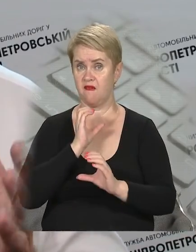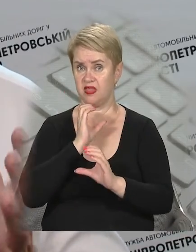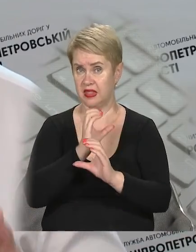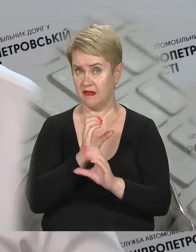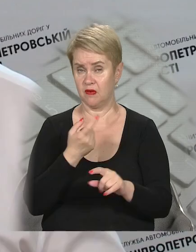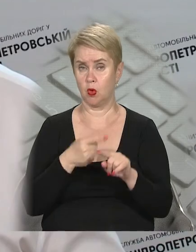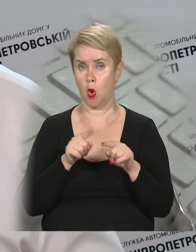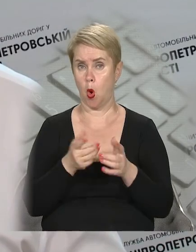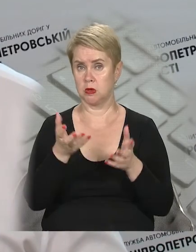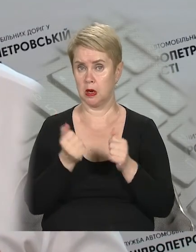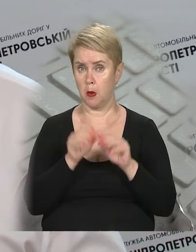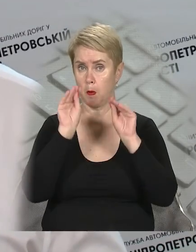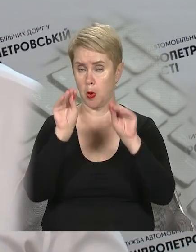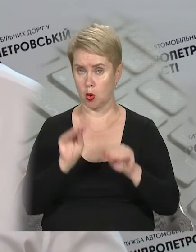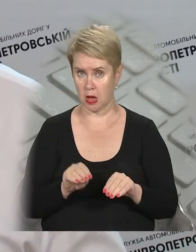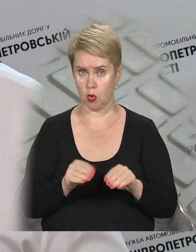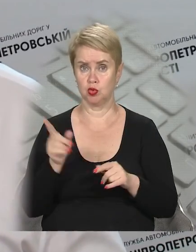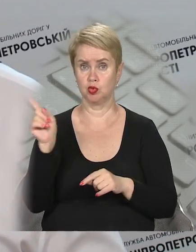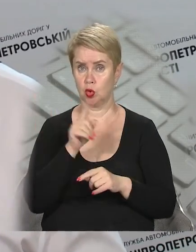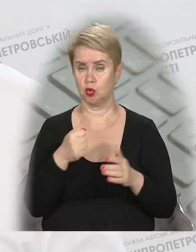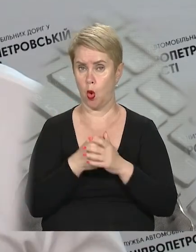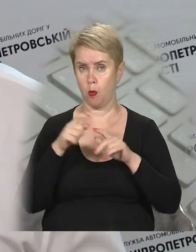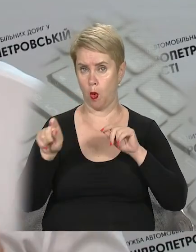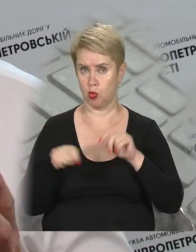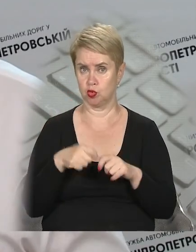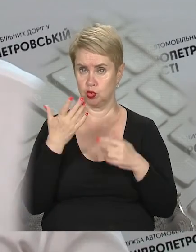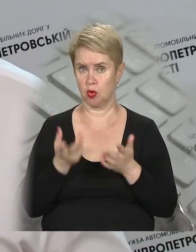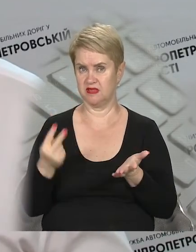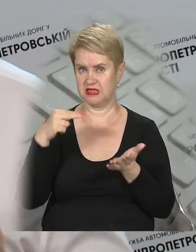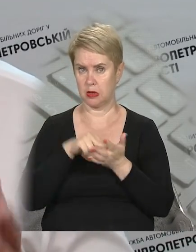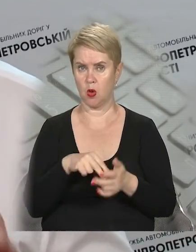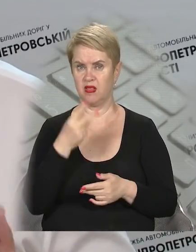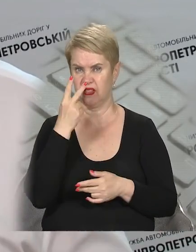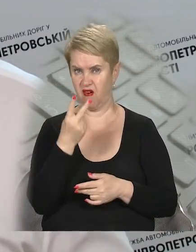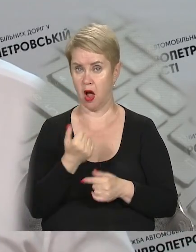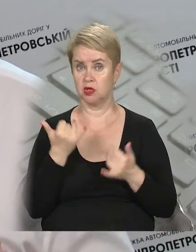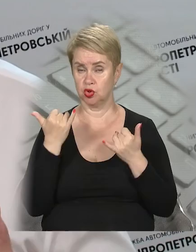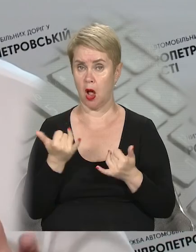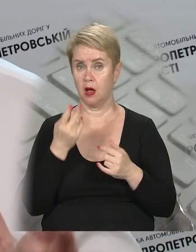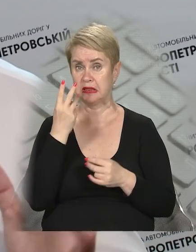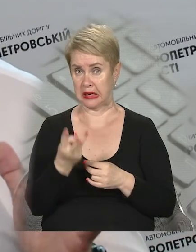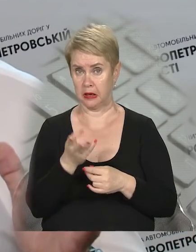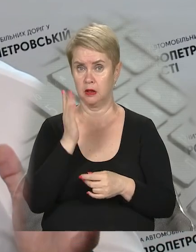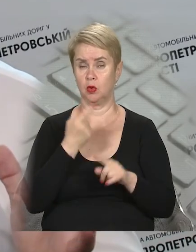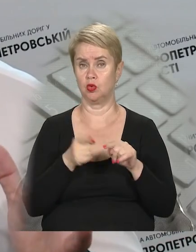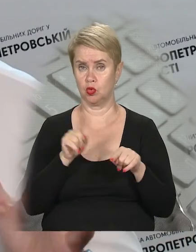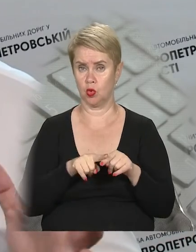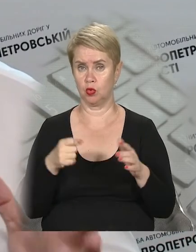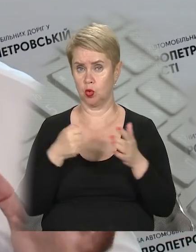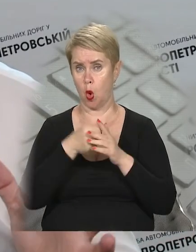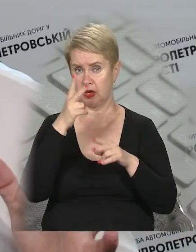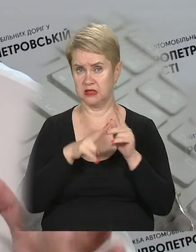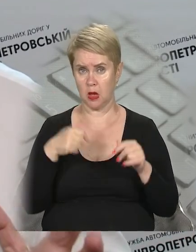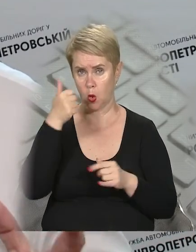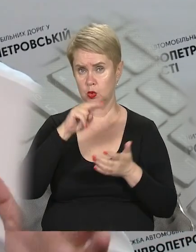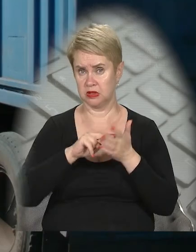і отримати протокол щодо порушника. Вже встановлено два, один зараз ще будують три, тобто до кінця